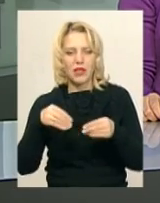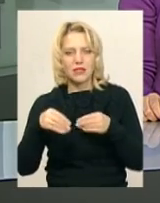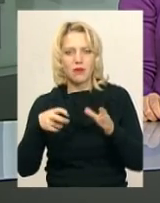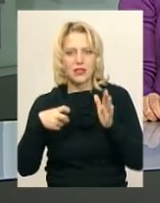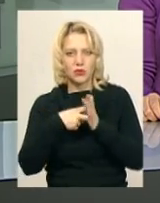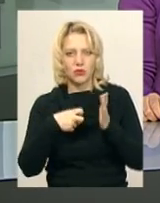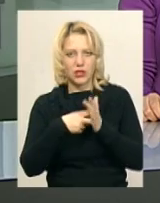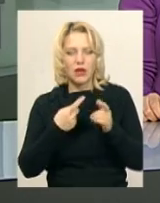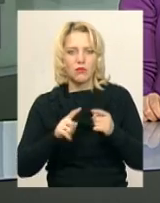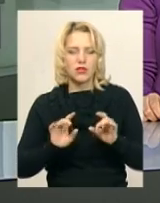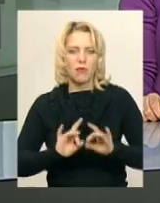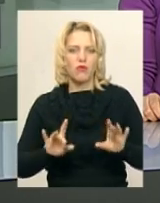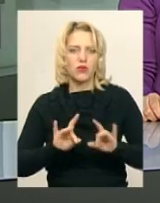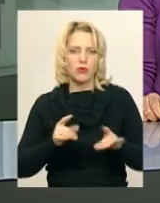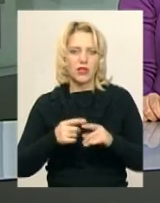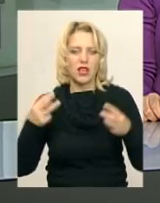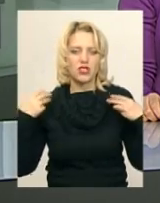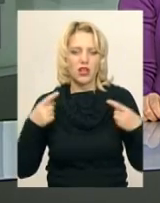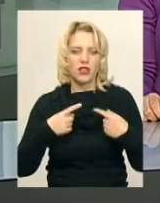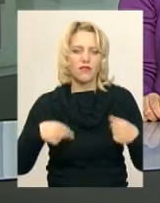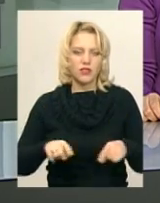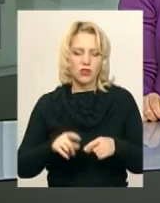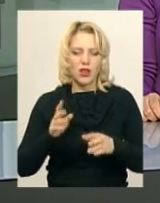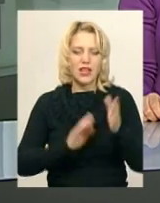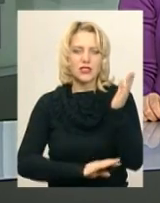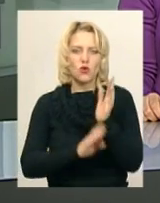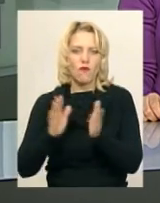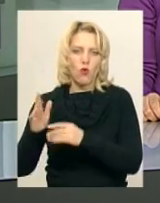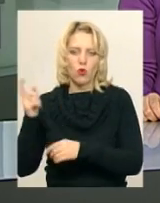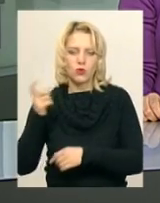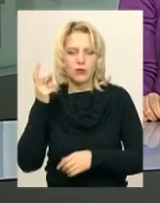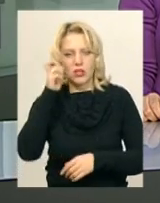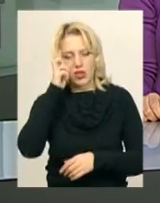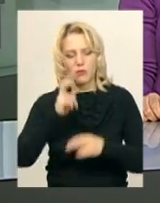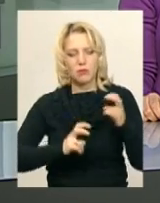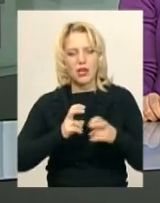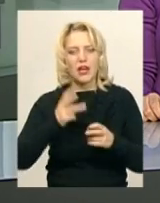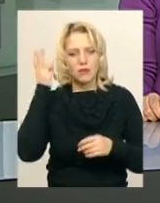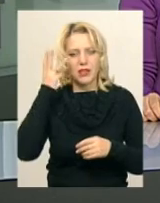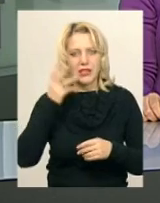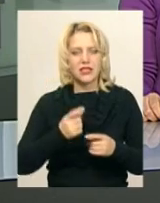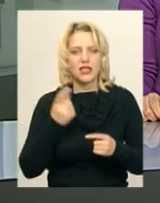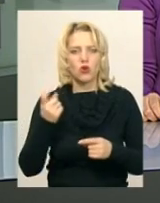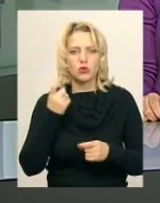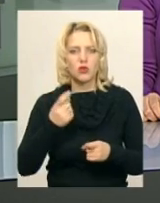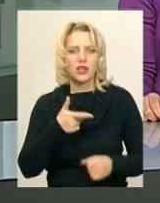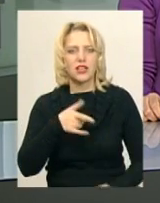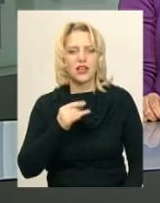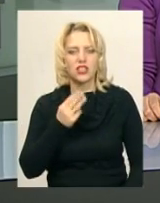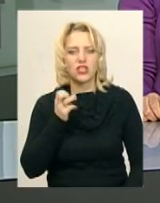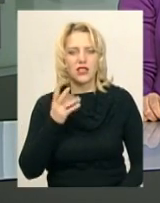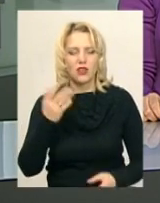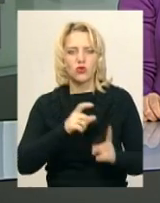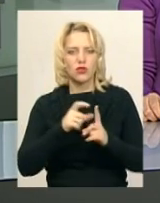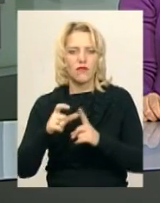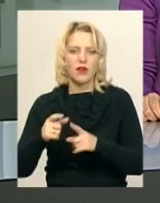Про це розповідає начальник відділу лісового господарства державного підприємства «Хмельницьке лісомисливське господарство» Сергій Гришак. За